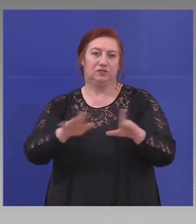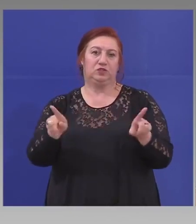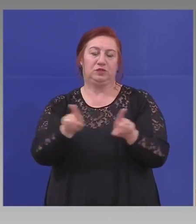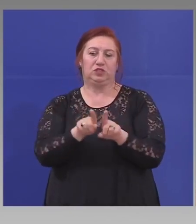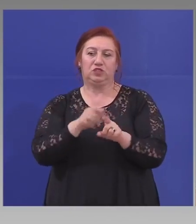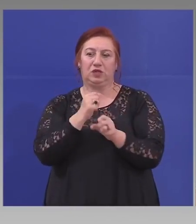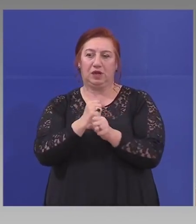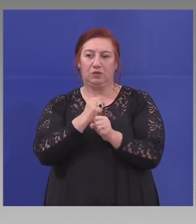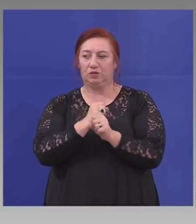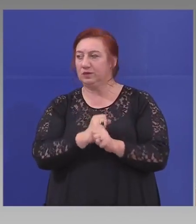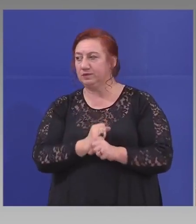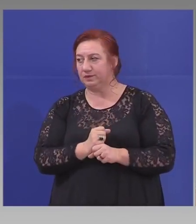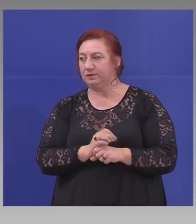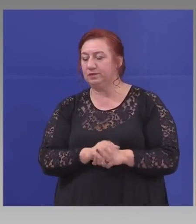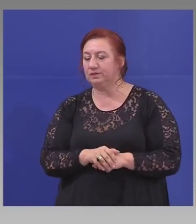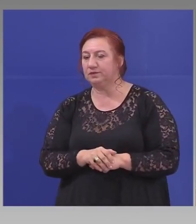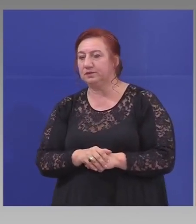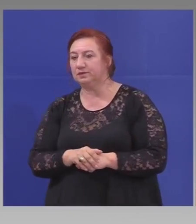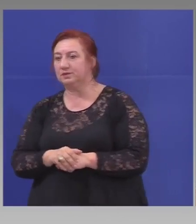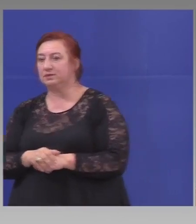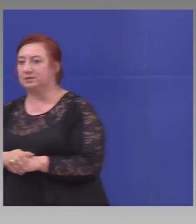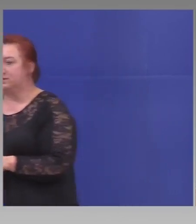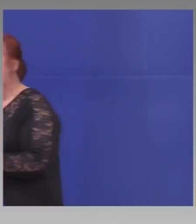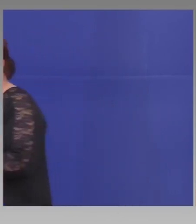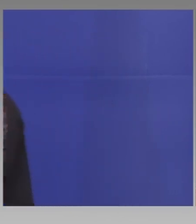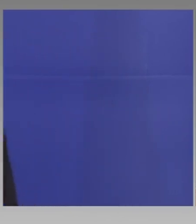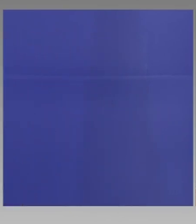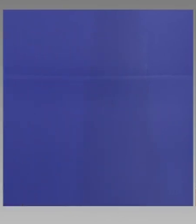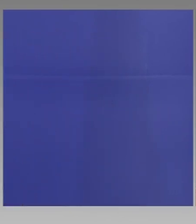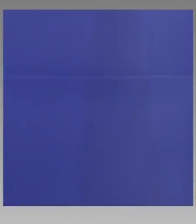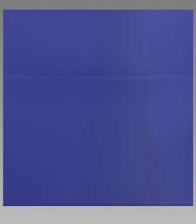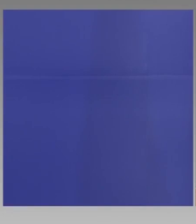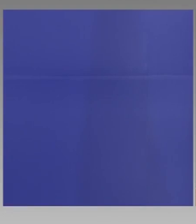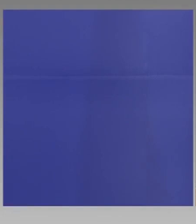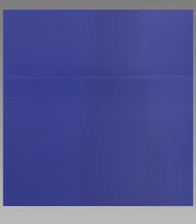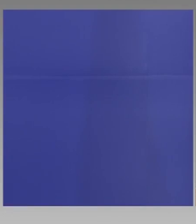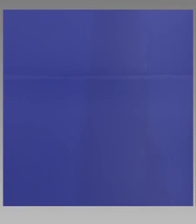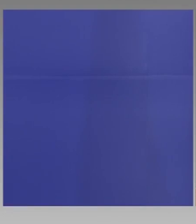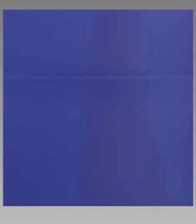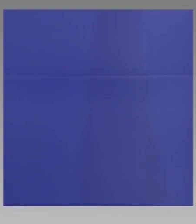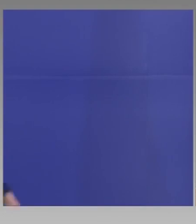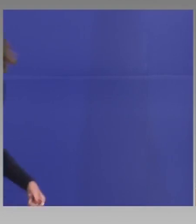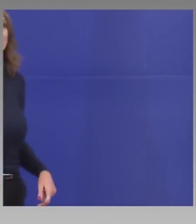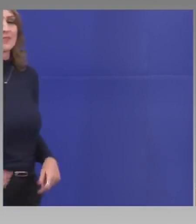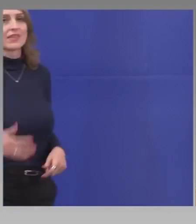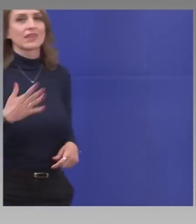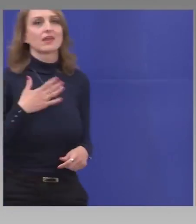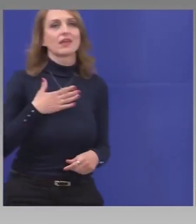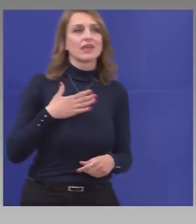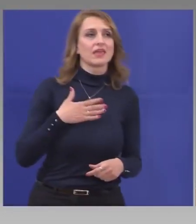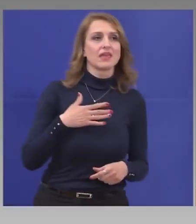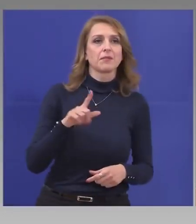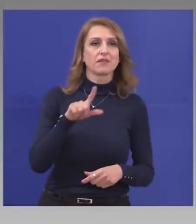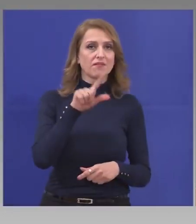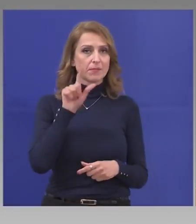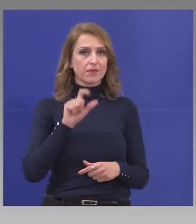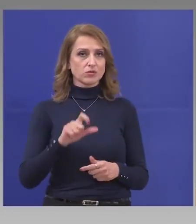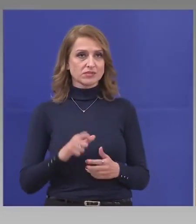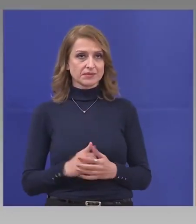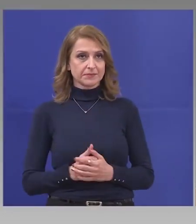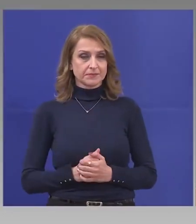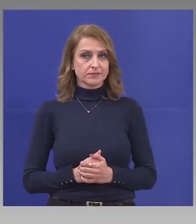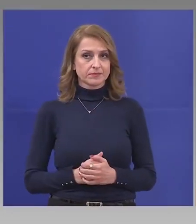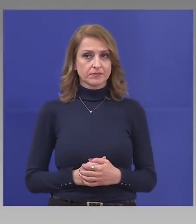Господин Борисов, може ли да повторите и вие? Цял ден питаш само ти. Не съм питала един въпрос. Тези номера при мене не минават. Защо?